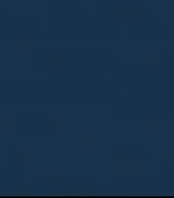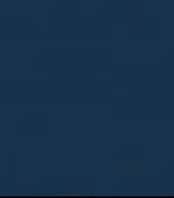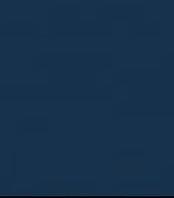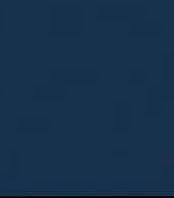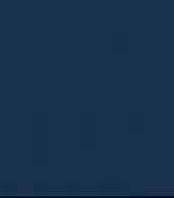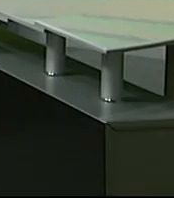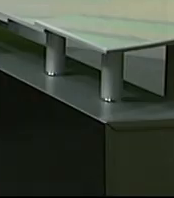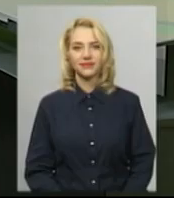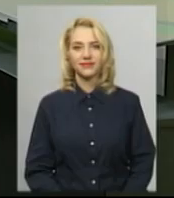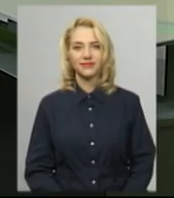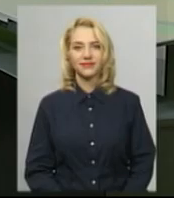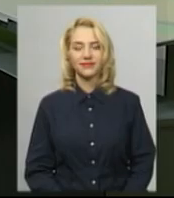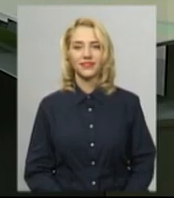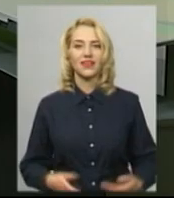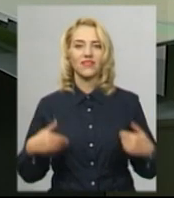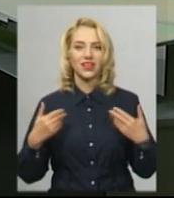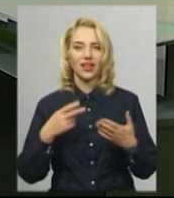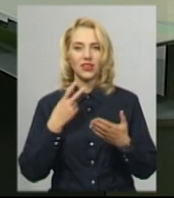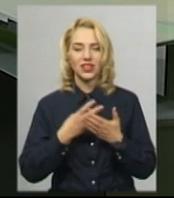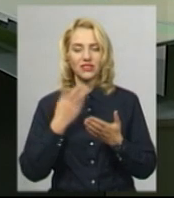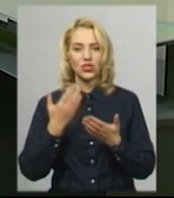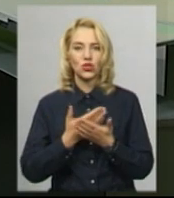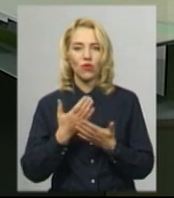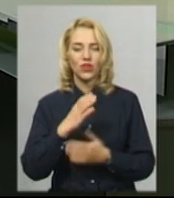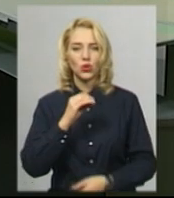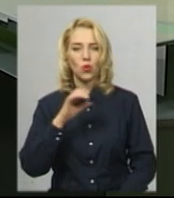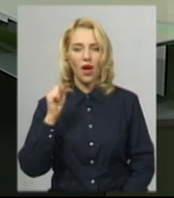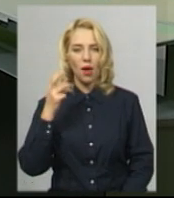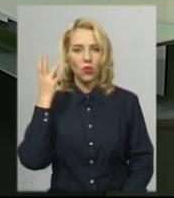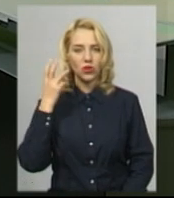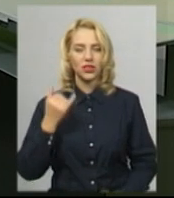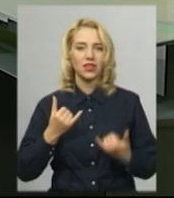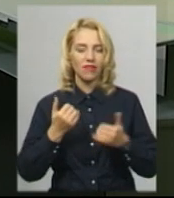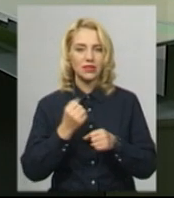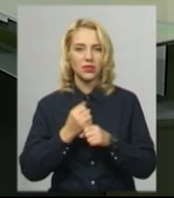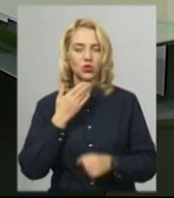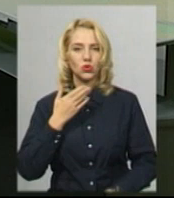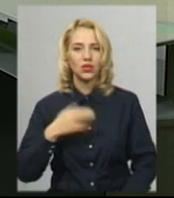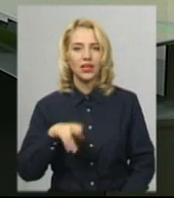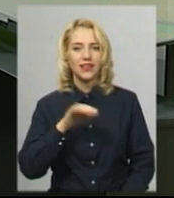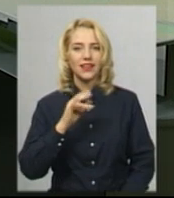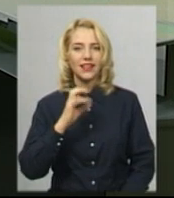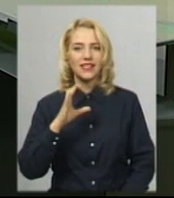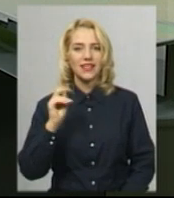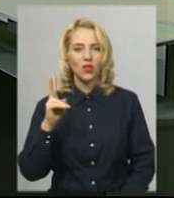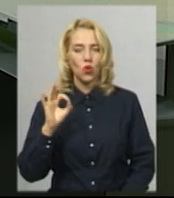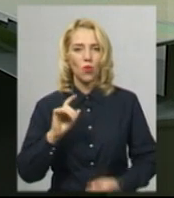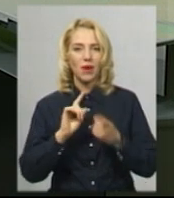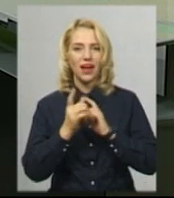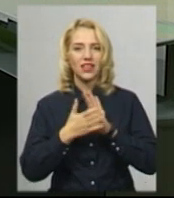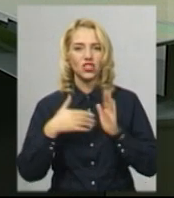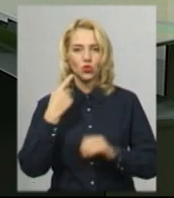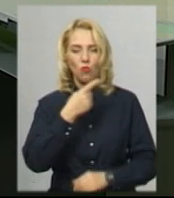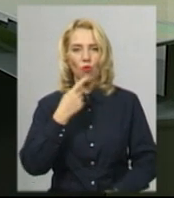Музика Вітаю, новини в ефірі, я поділля. У студії для вас працюють ведуча Дарина Денисенко, переклад на жестову мову